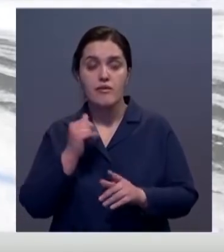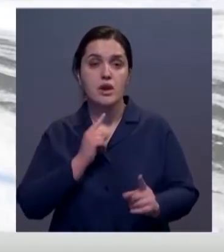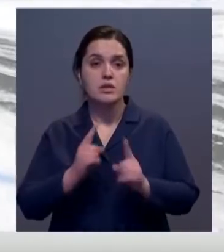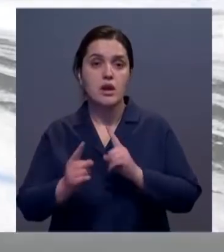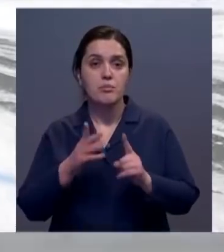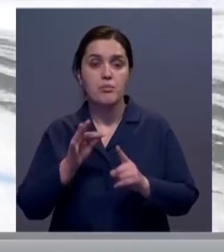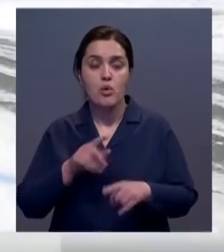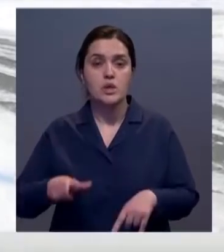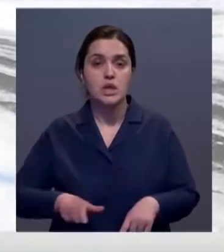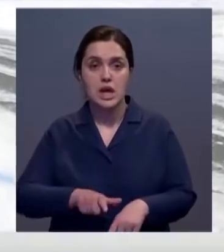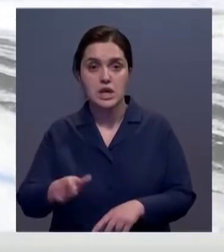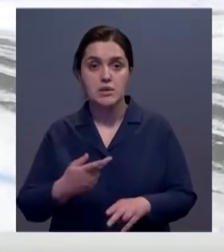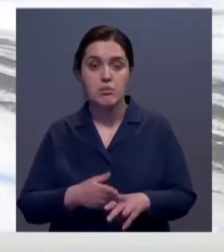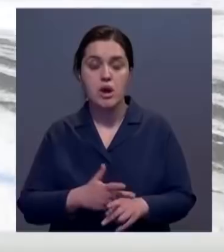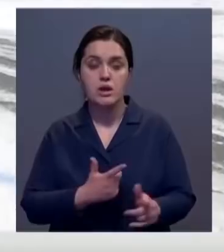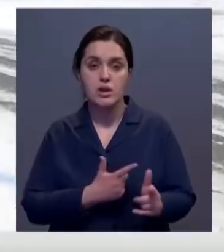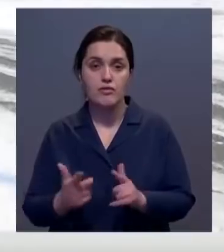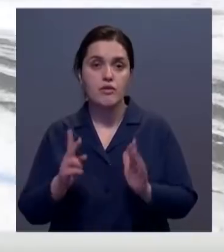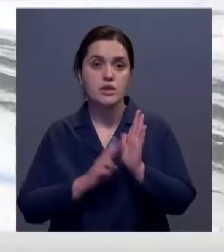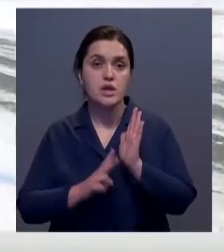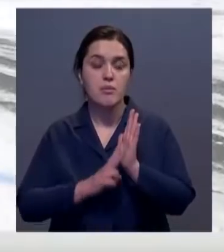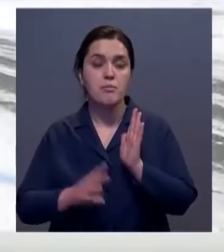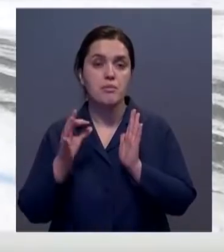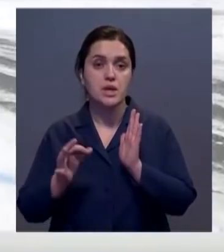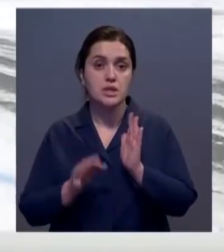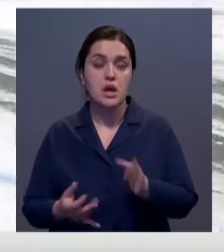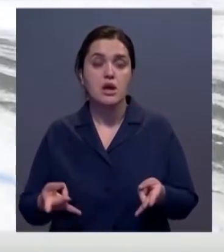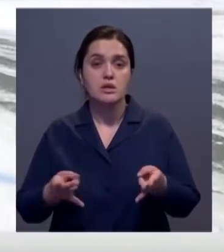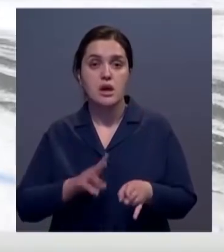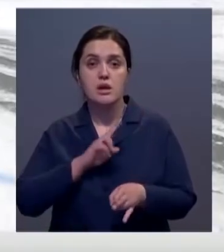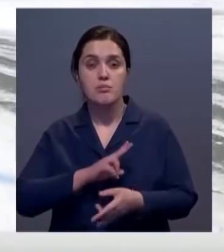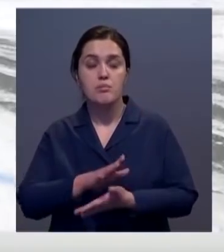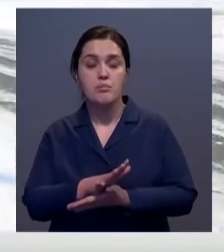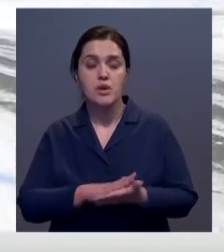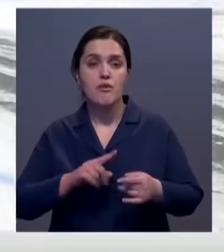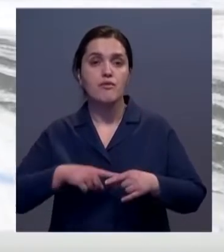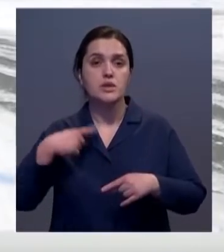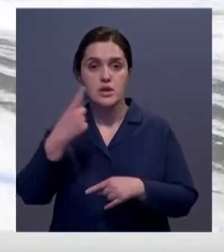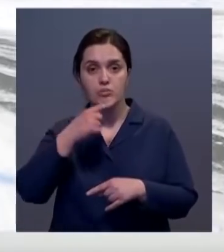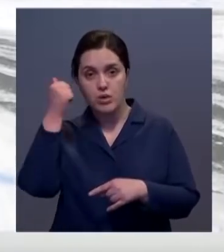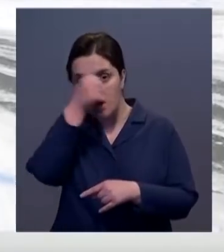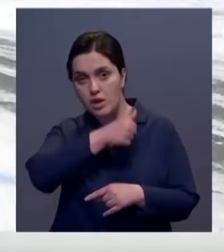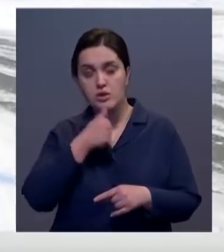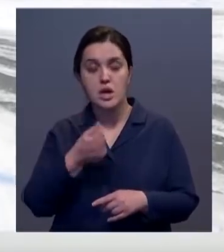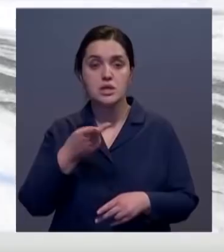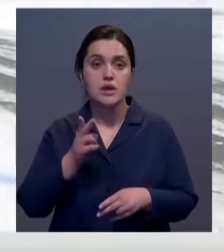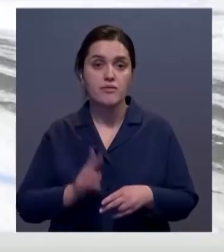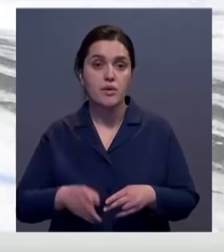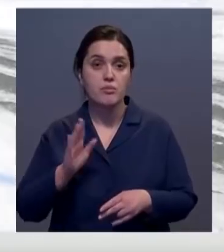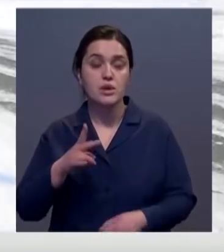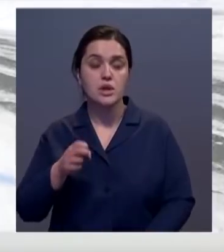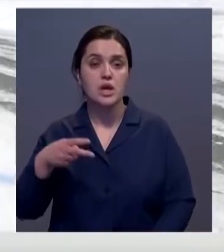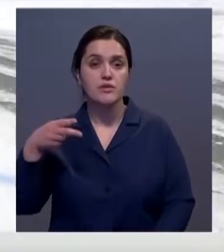едет по трассе. То есть готово уже 70%. Остальные работы продолжатся в следующем году. Завершение объекта намечено на